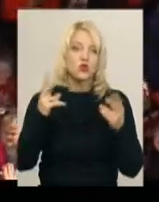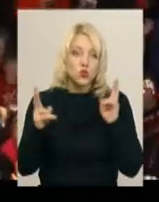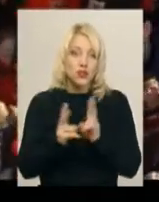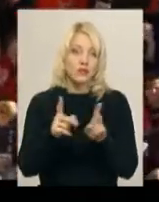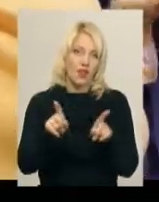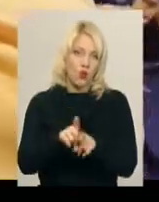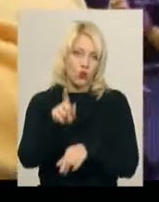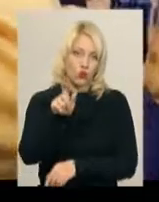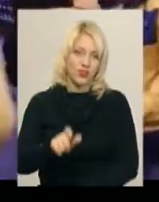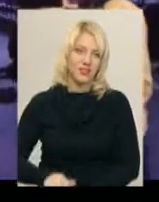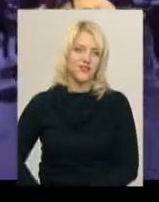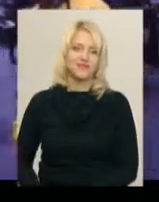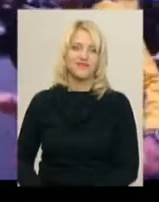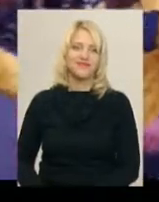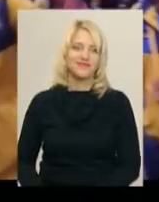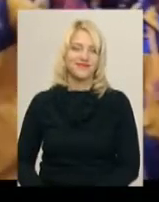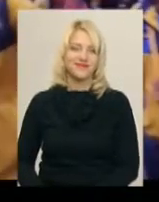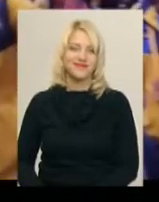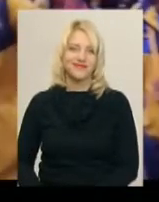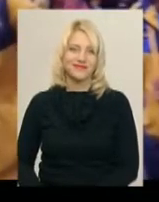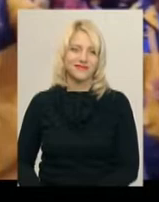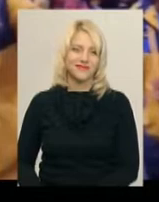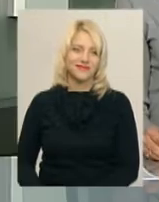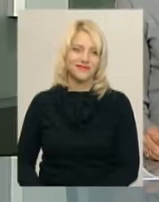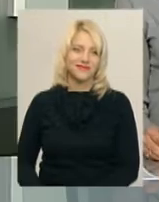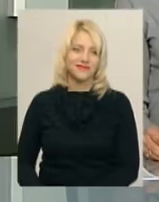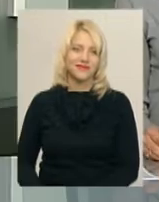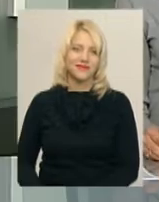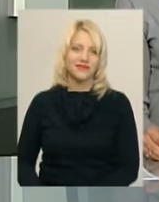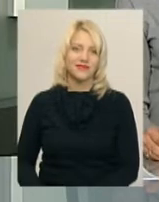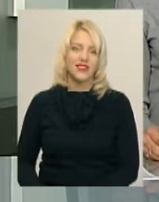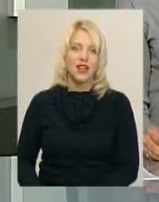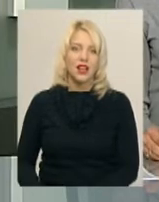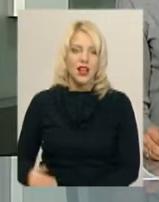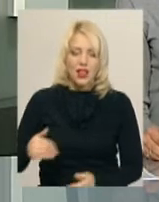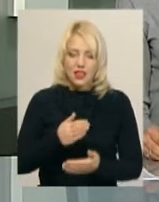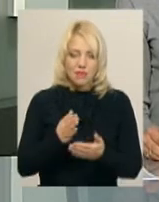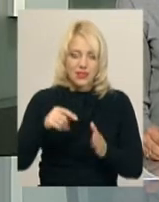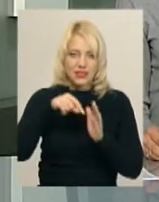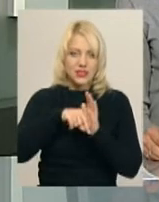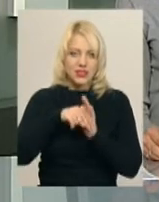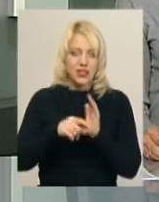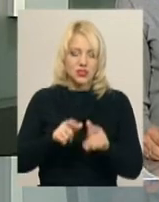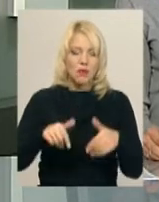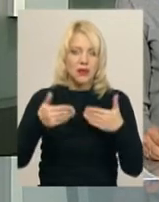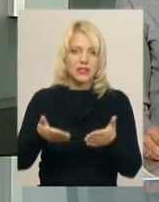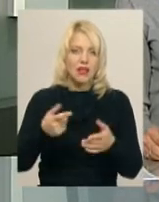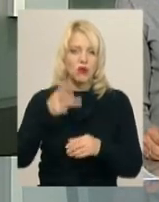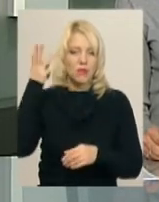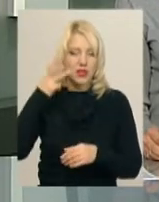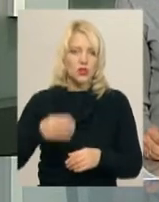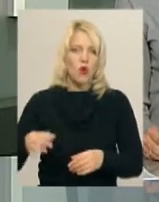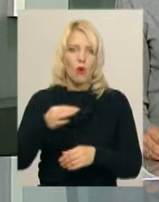Тетяна Варуштова, Іван Мовчан, новини Поділля, центр. Лабіринт значень представили у Хмельницькому обласному